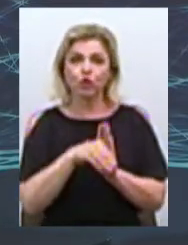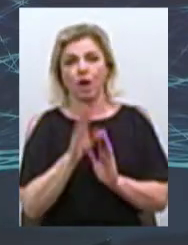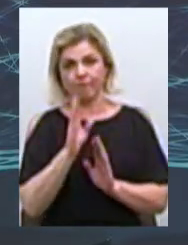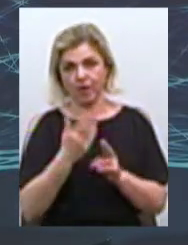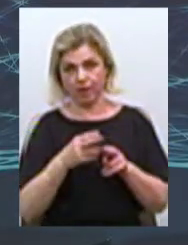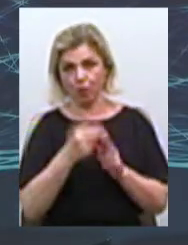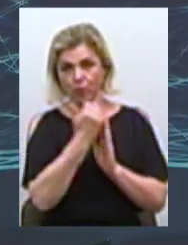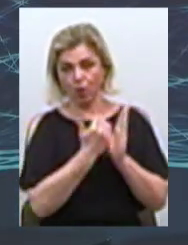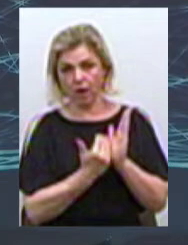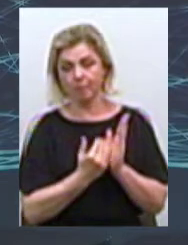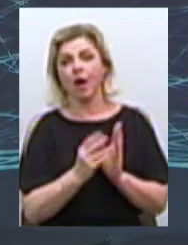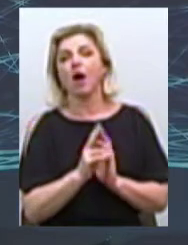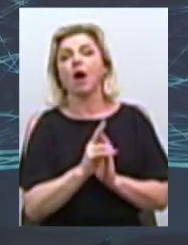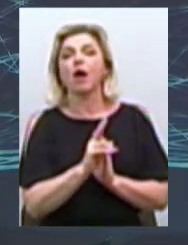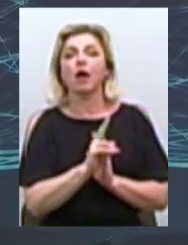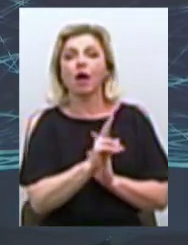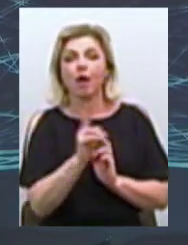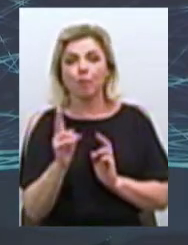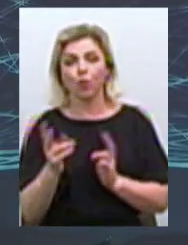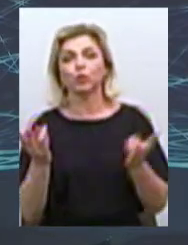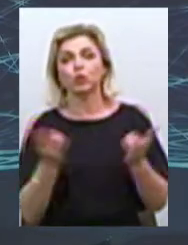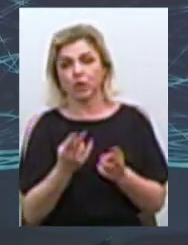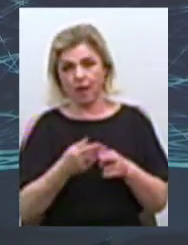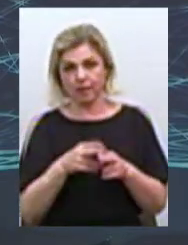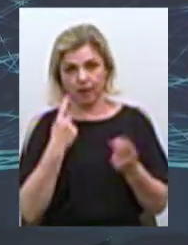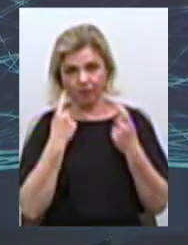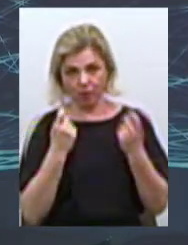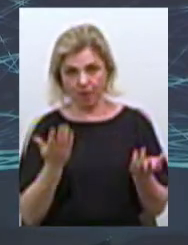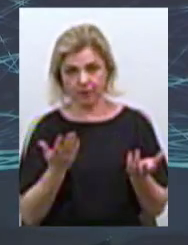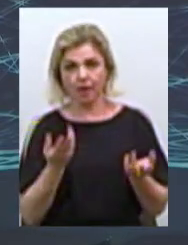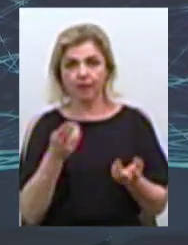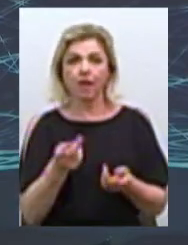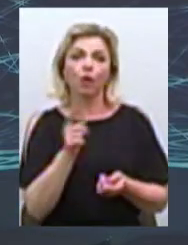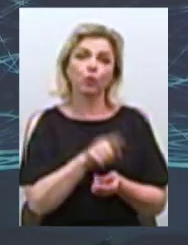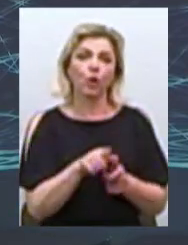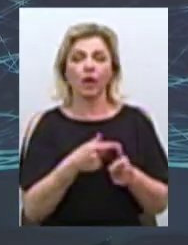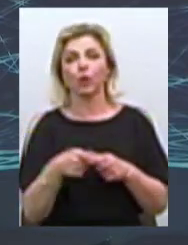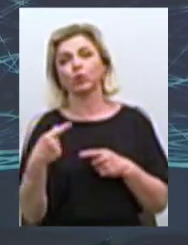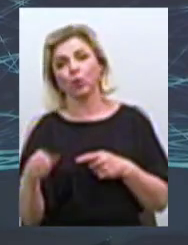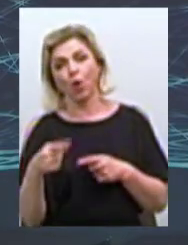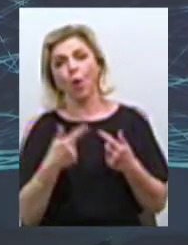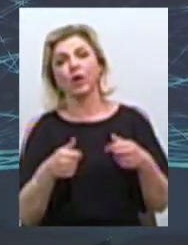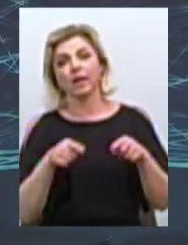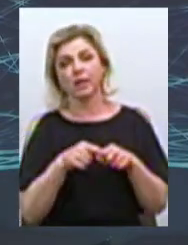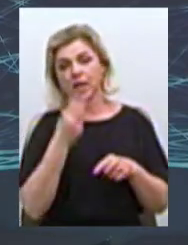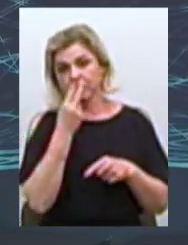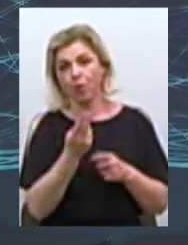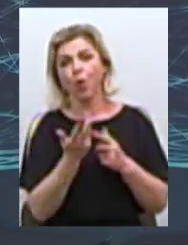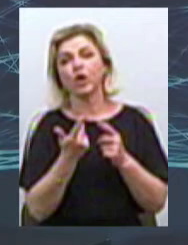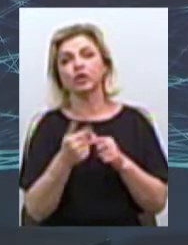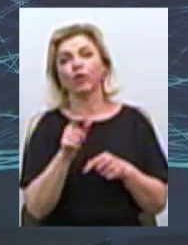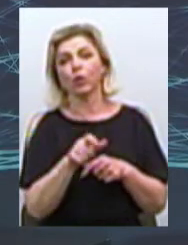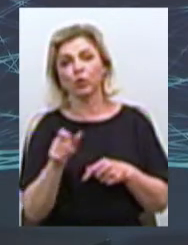наскільки востребовані ці відомості для тієї чи іншої організації, т.е. дивимося кількістю людей, які